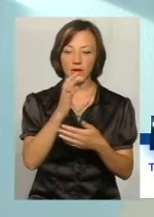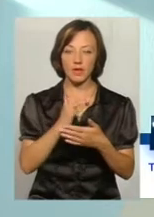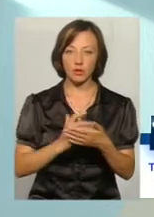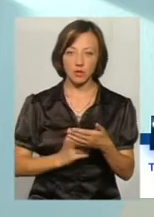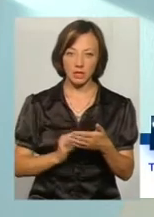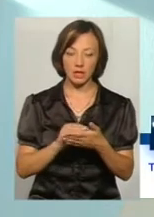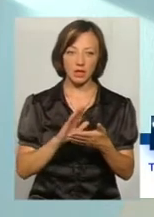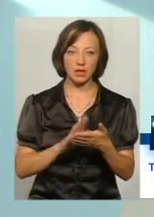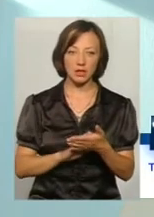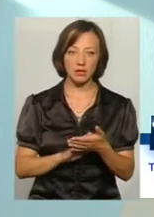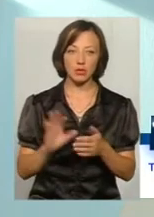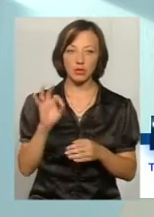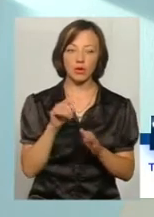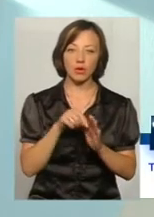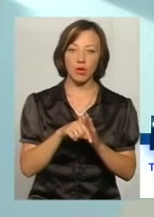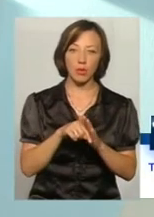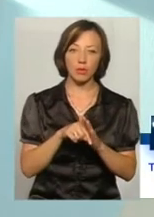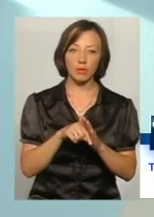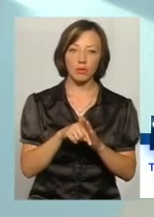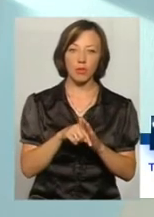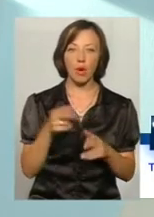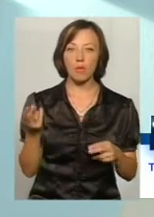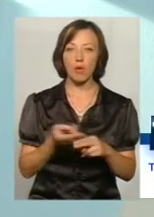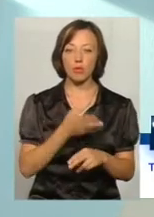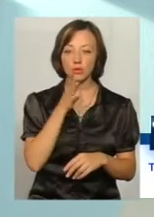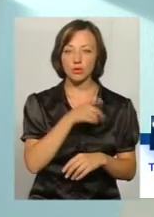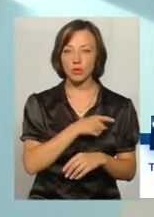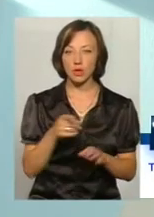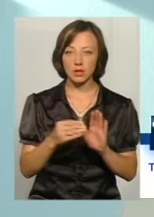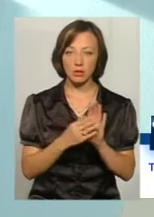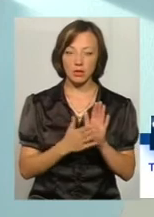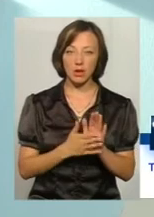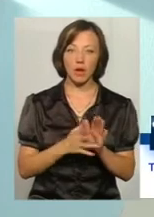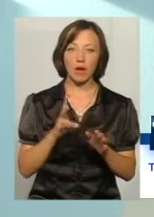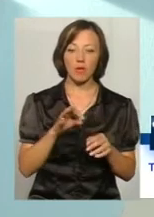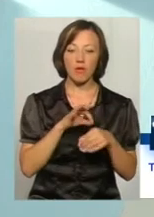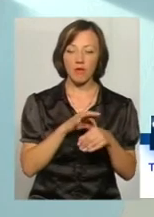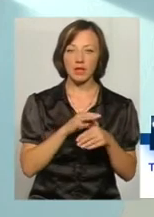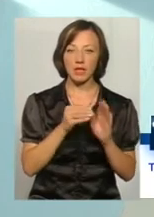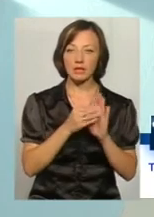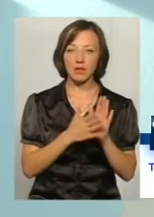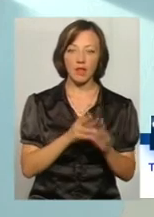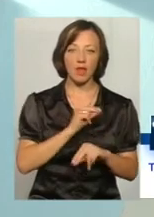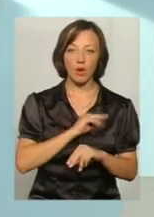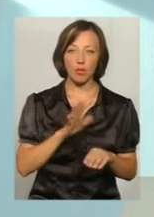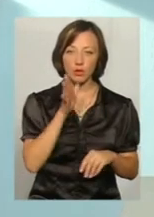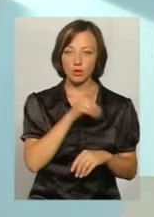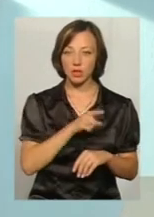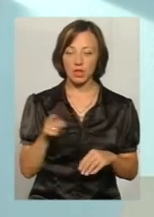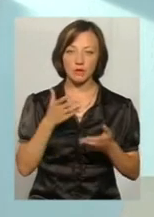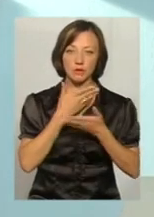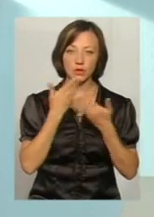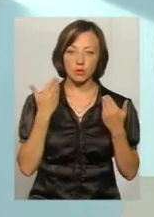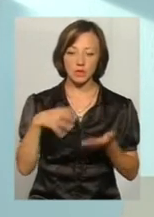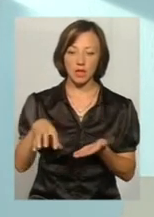на предмет, наприклад, пропуску строків реєстрації, проведення реєстрації в неробочий час, відсутності